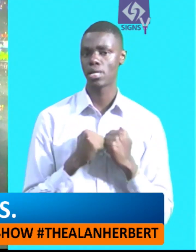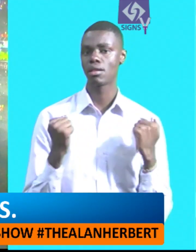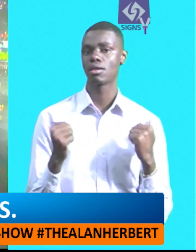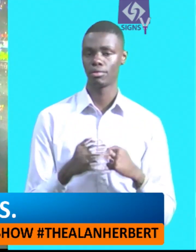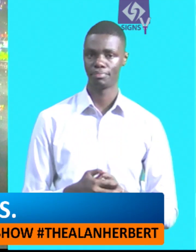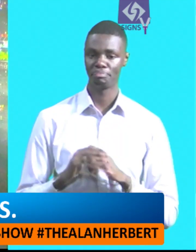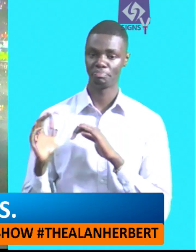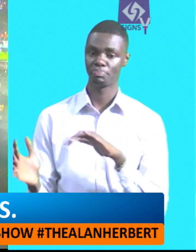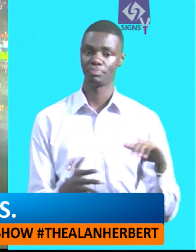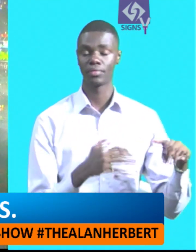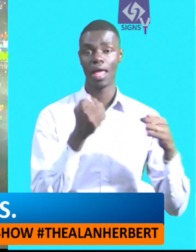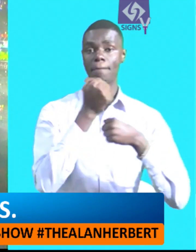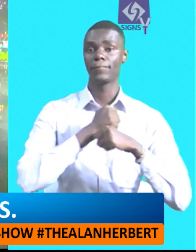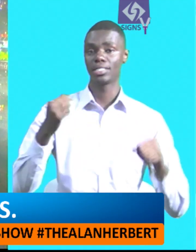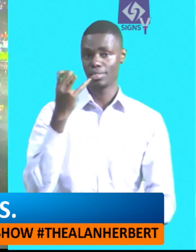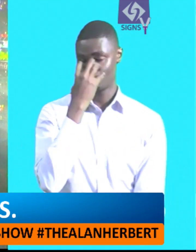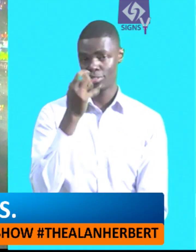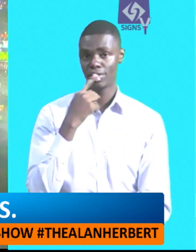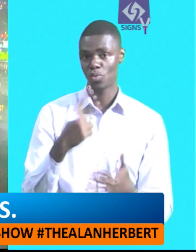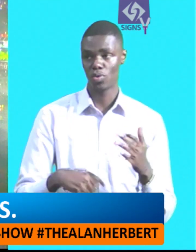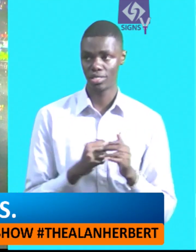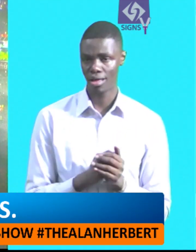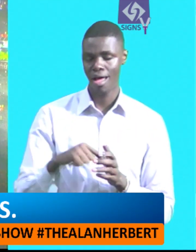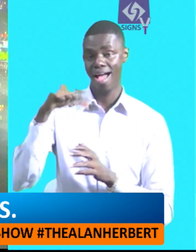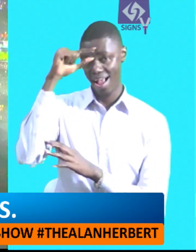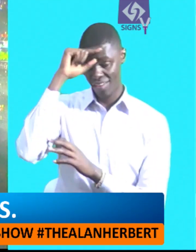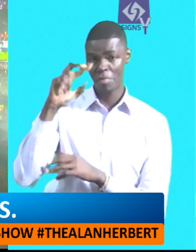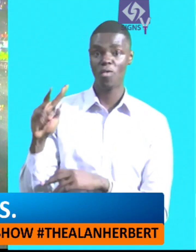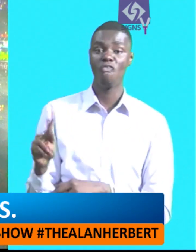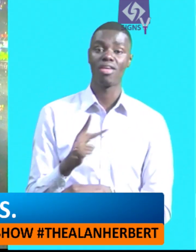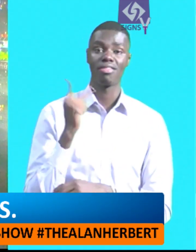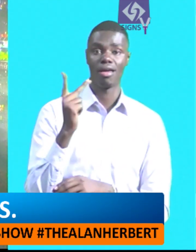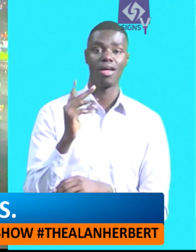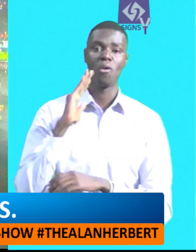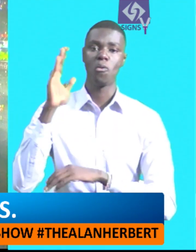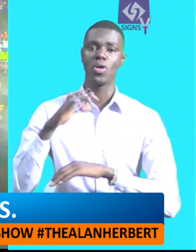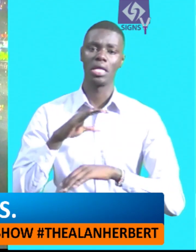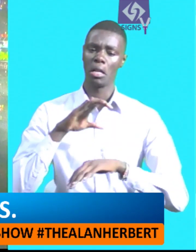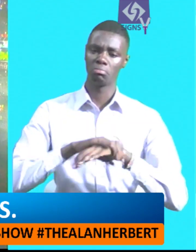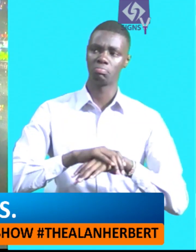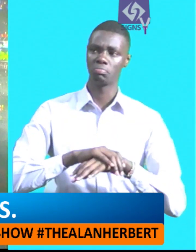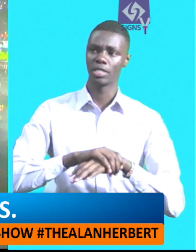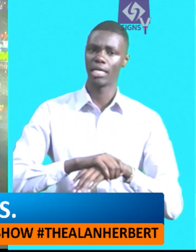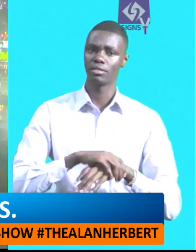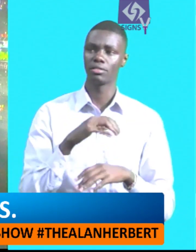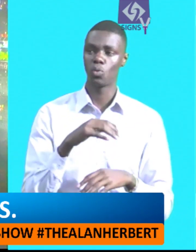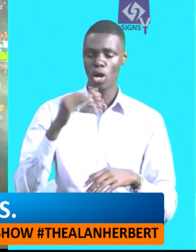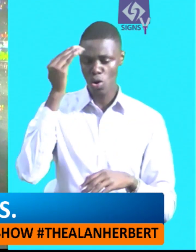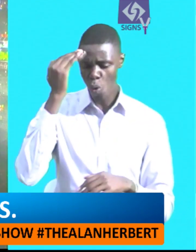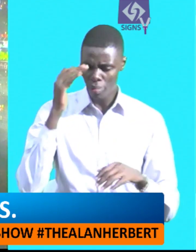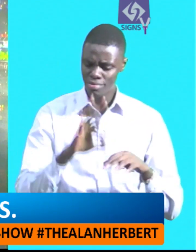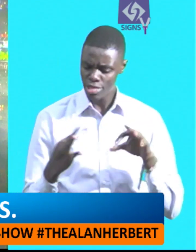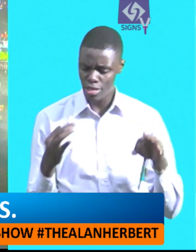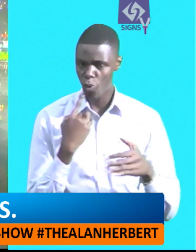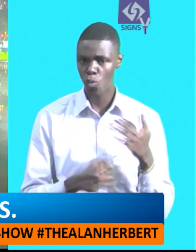and president ruto has said that the government of kenya is going to get to the bottom of what really happened